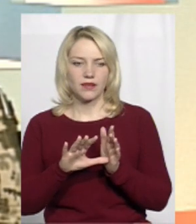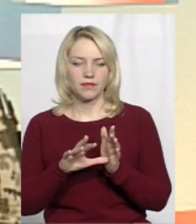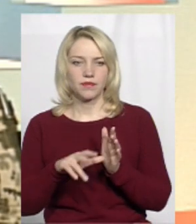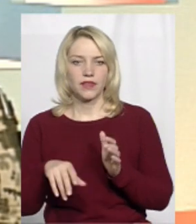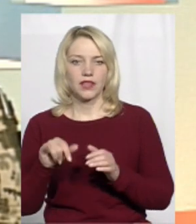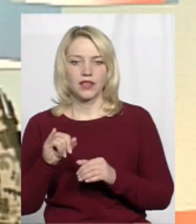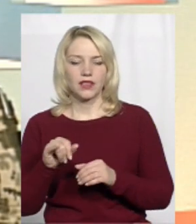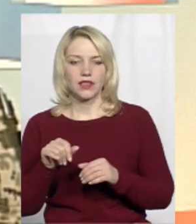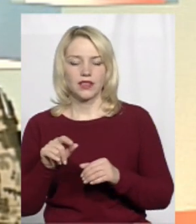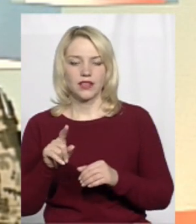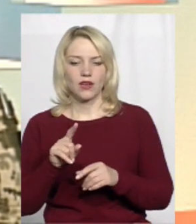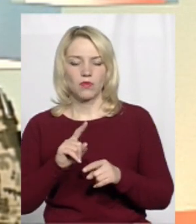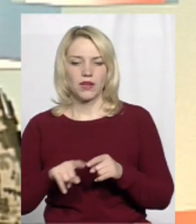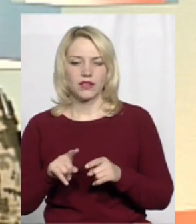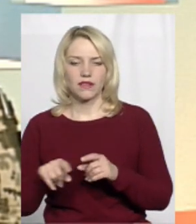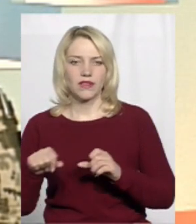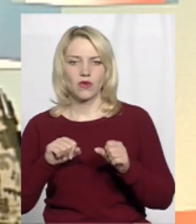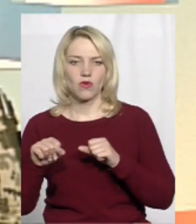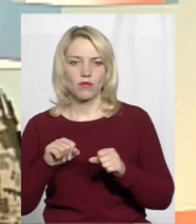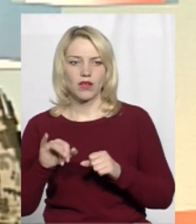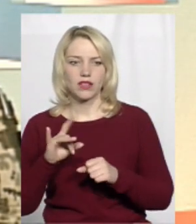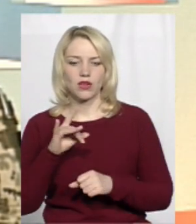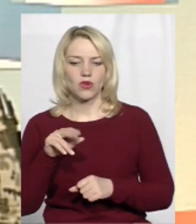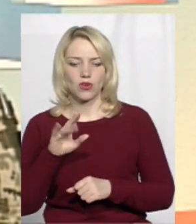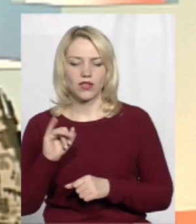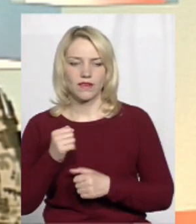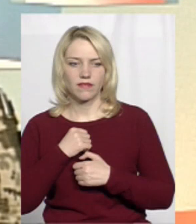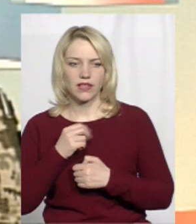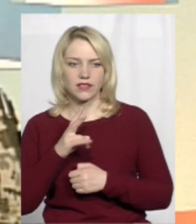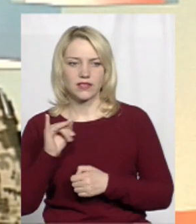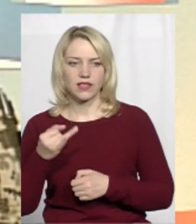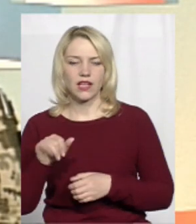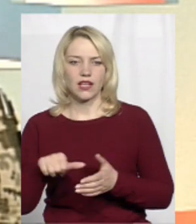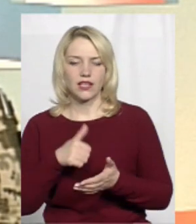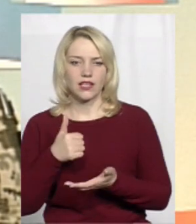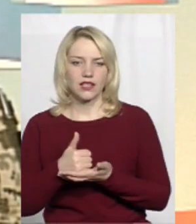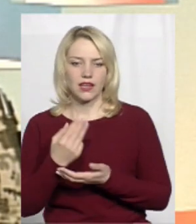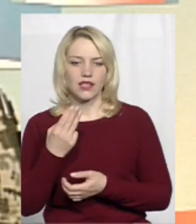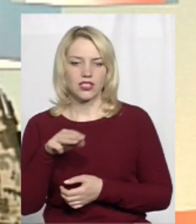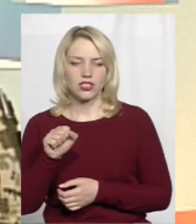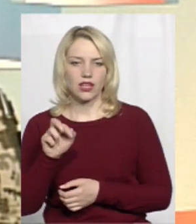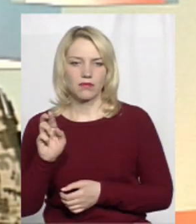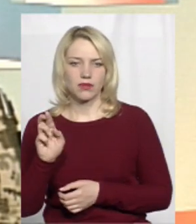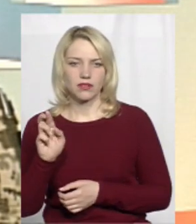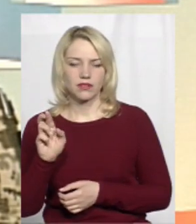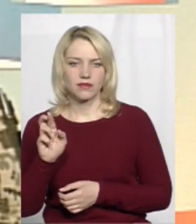а також оперативне командування і роди військ, і аж до генерального штабу. Є.